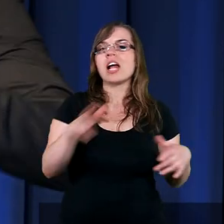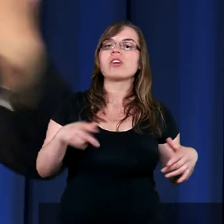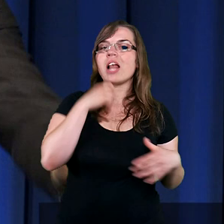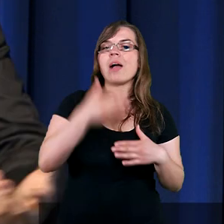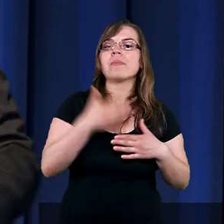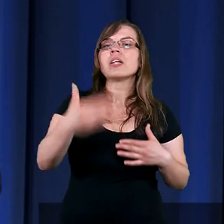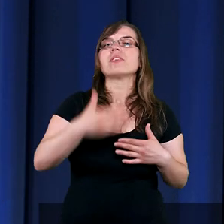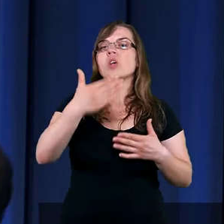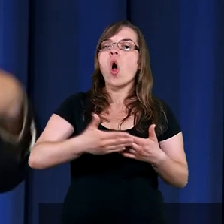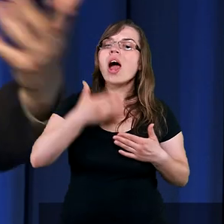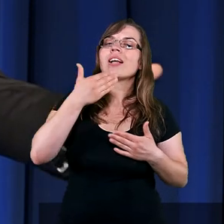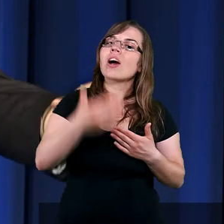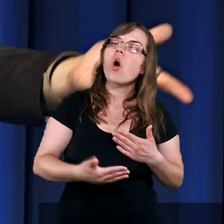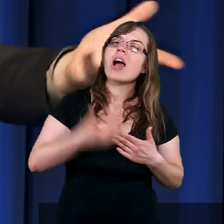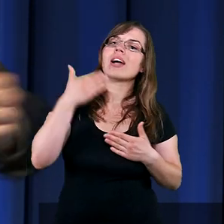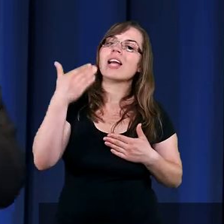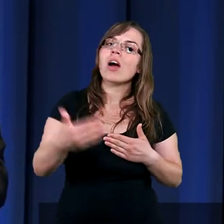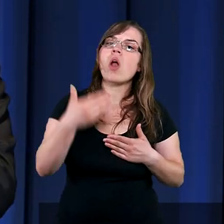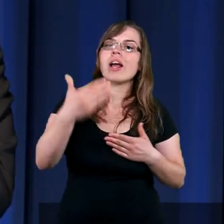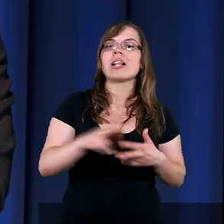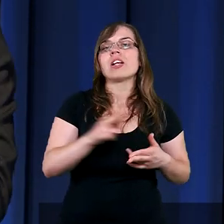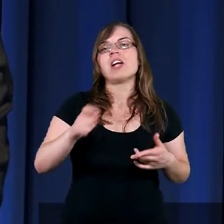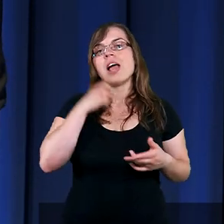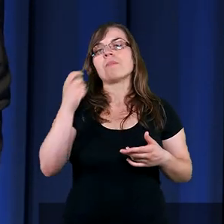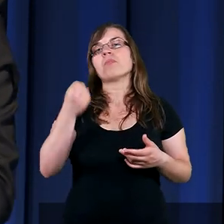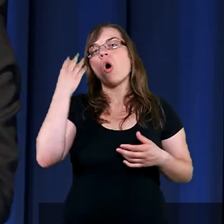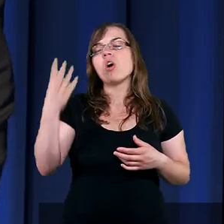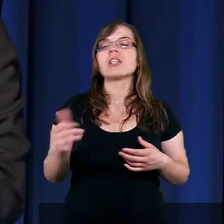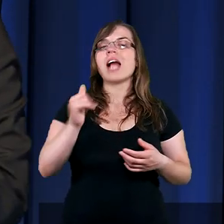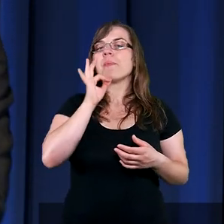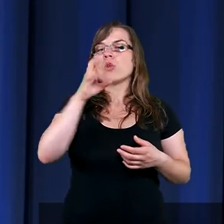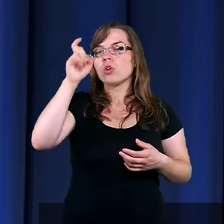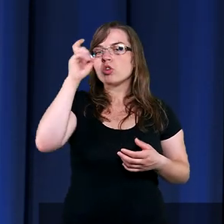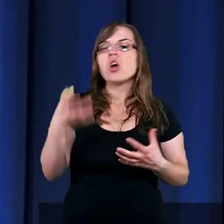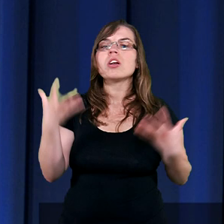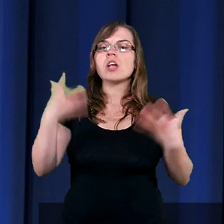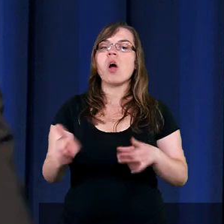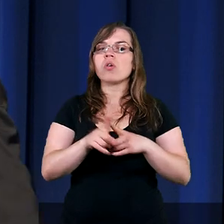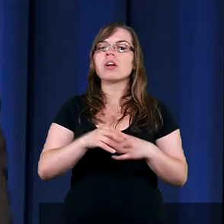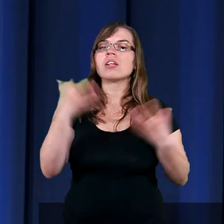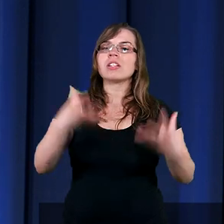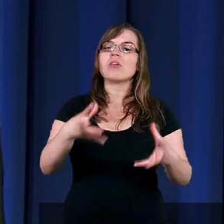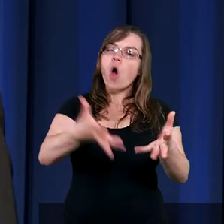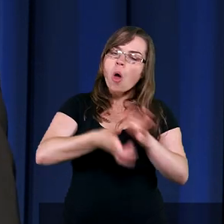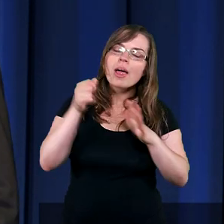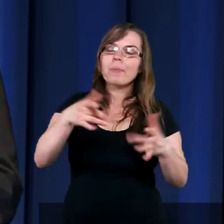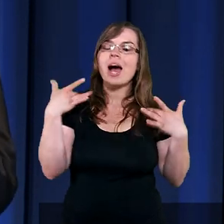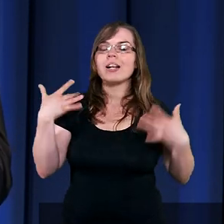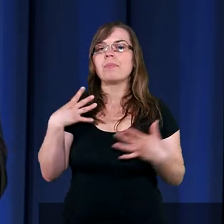Potem były kolejna rzecz, czyli Mojżesz jako młody człowiek, to również zostało mu odebrane.